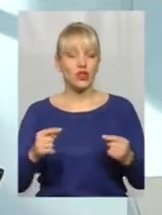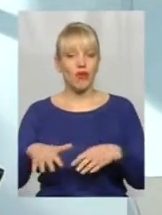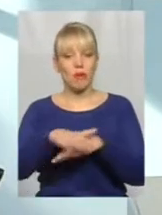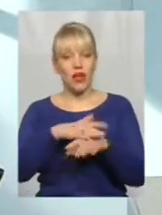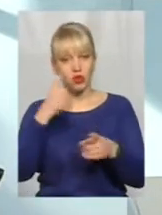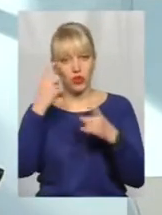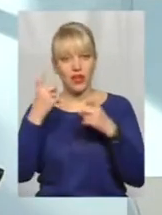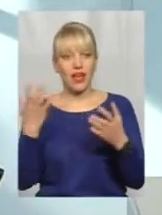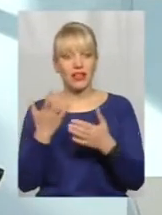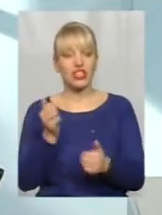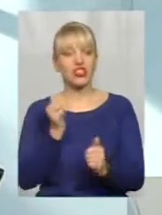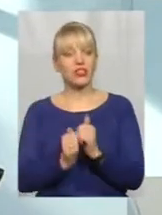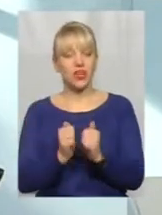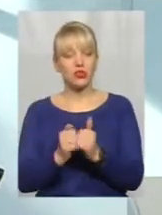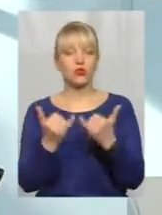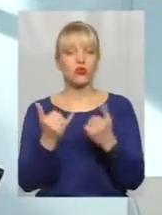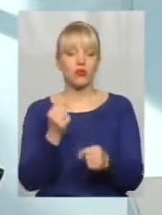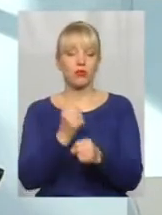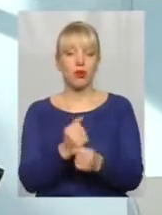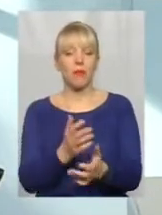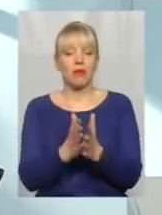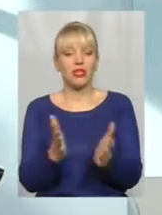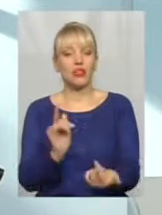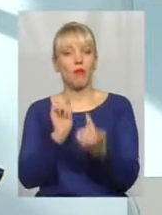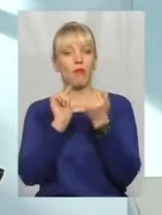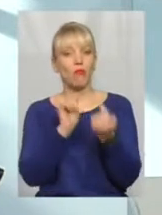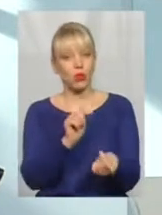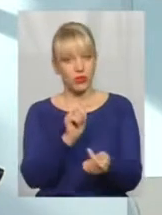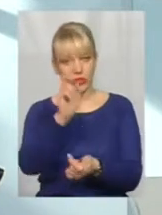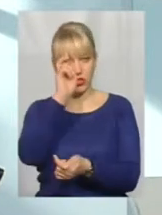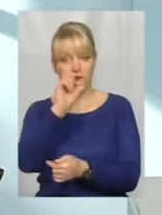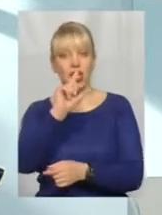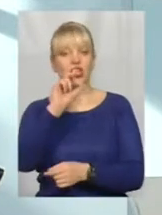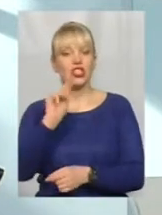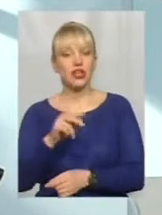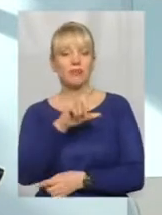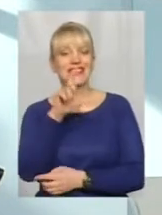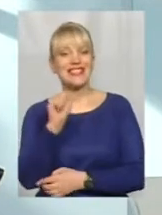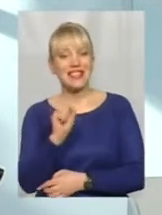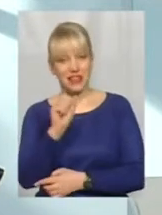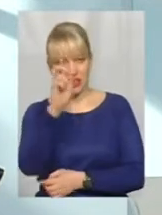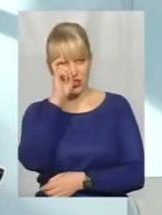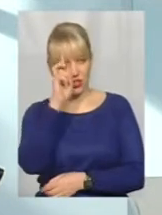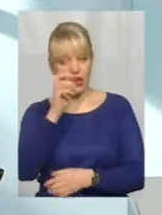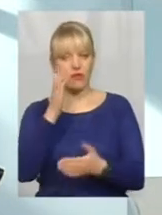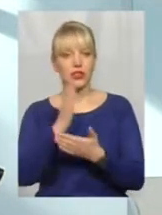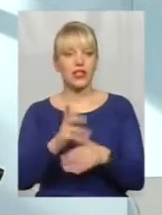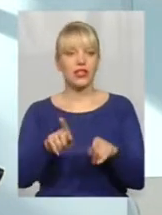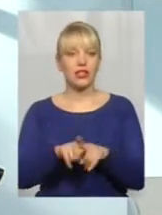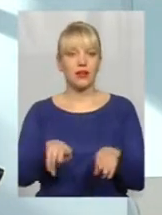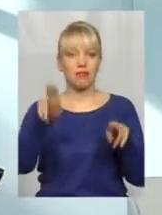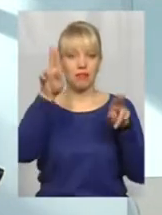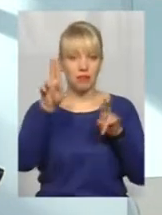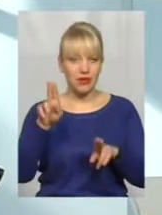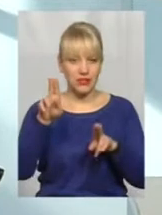сьогодні працюють більше проти держави, чим за неї. Діє принцип так званої решітки Бела.